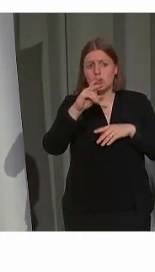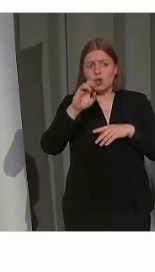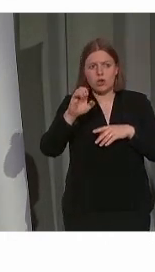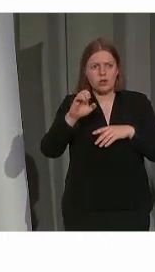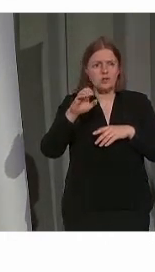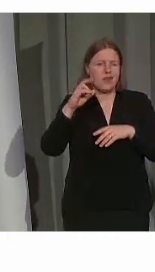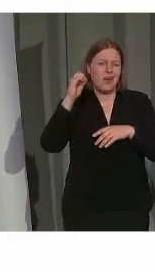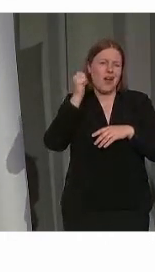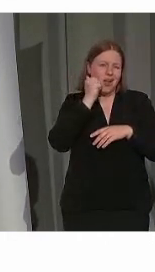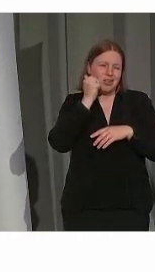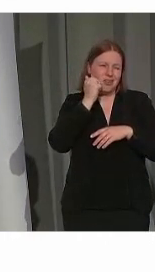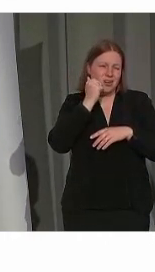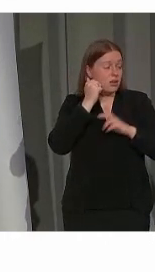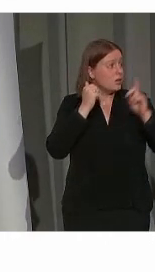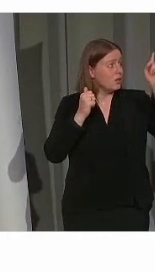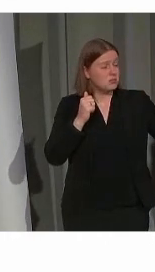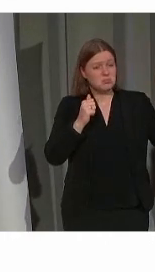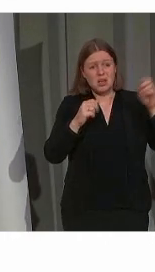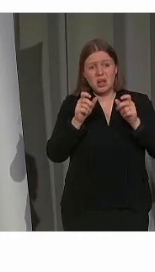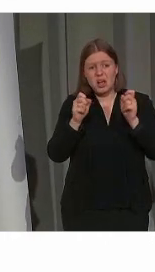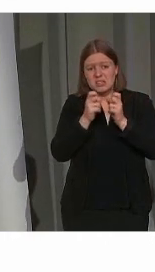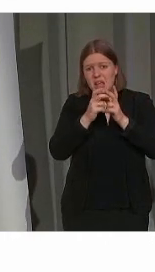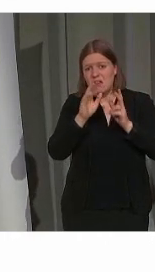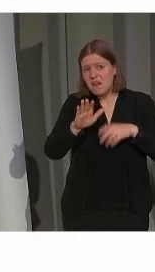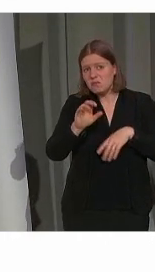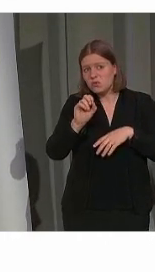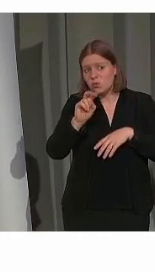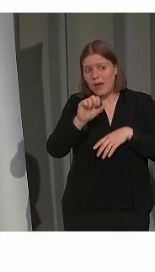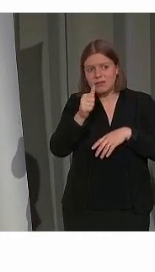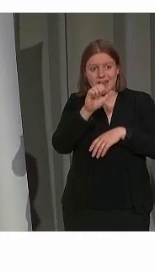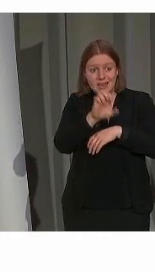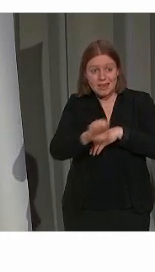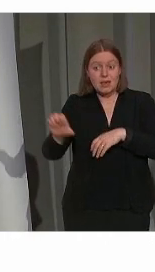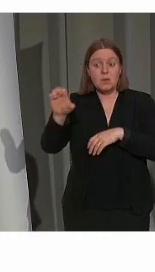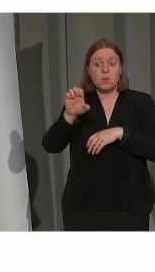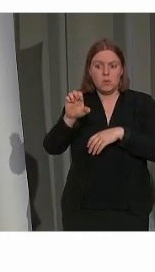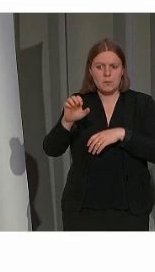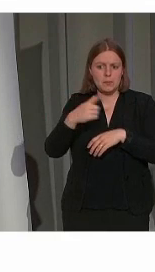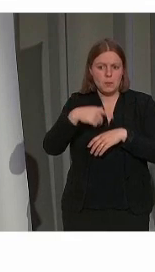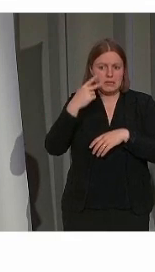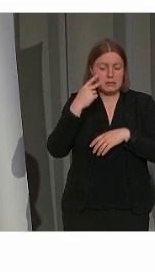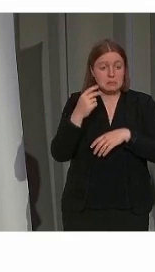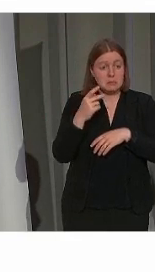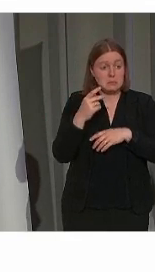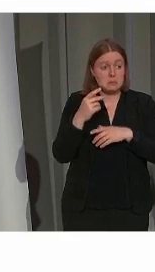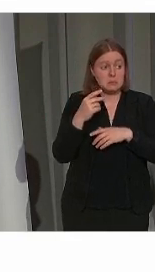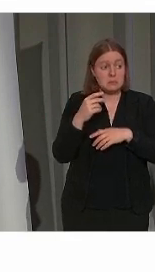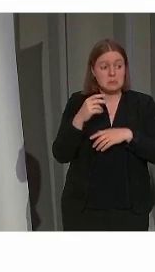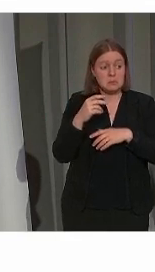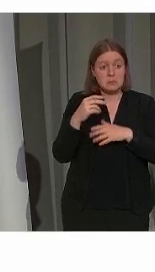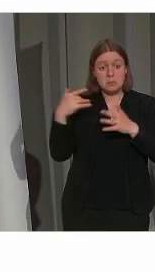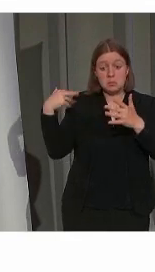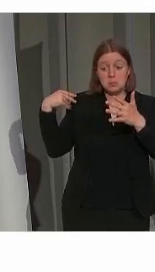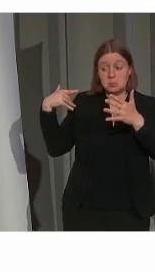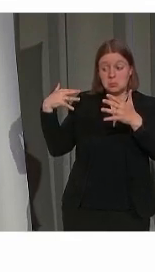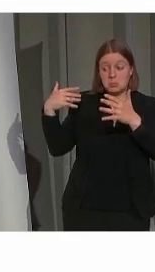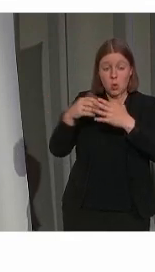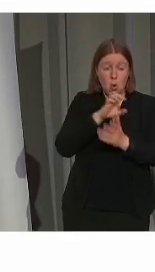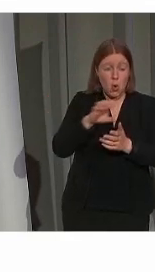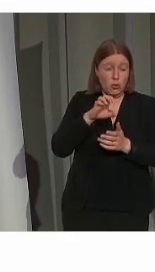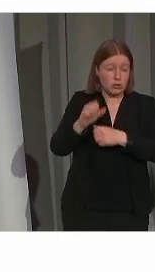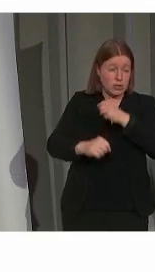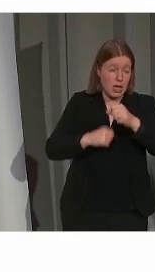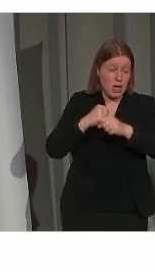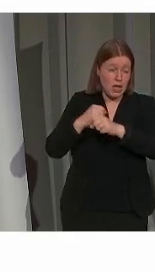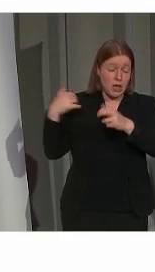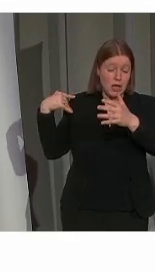Het kasteel dat teruggaat tot de twaalfde eeuw. En eigenlijk op zich zien we van de twaalfde eeuw, over een periode van honderden jaren,